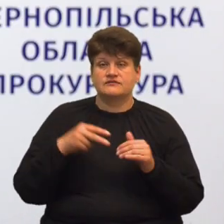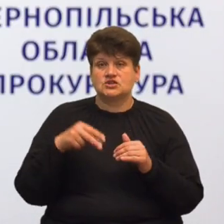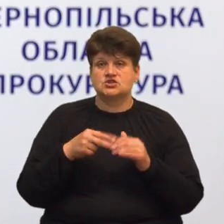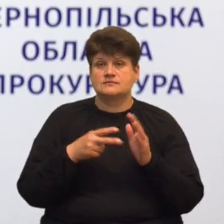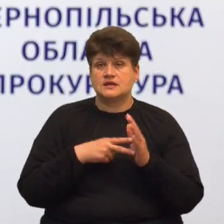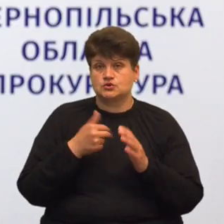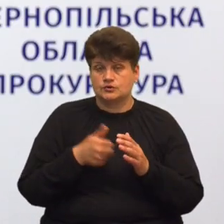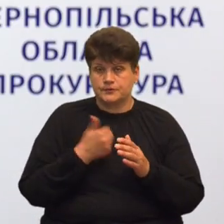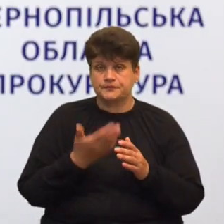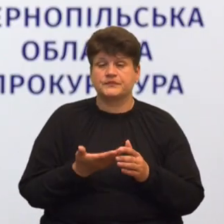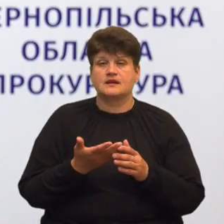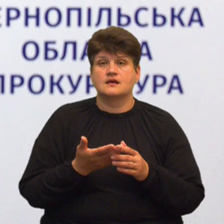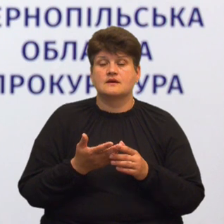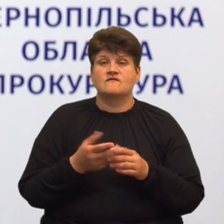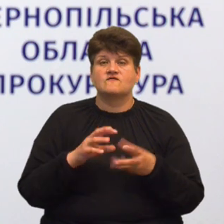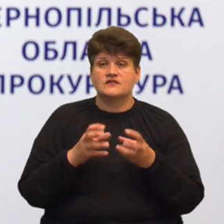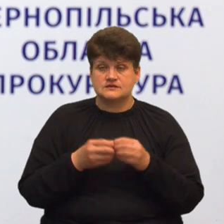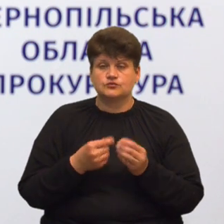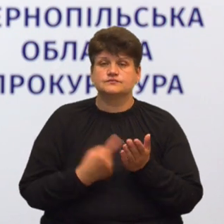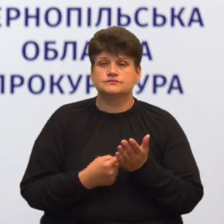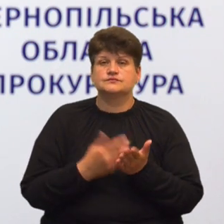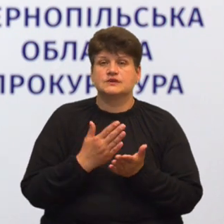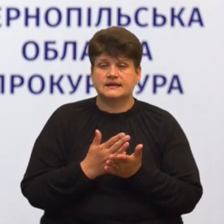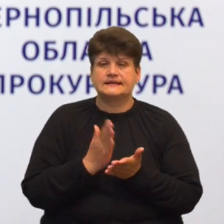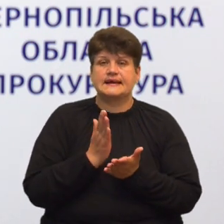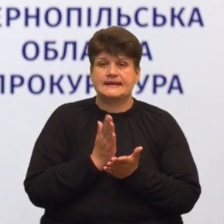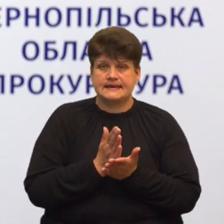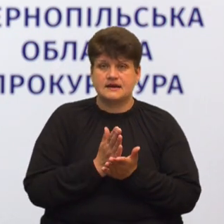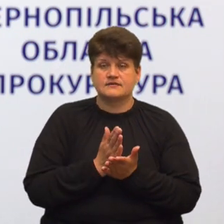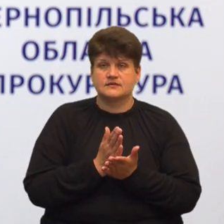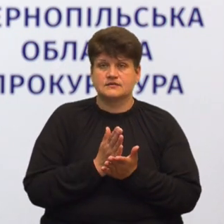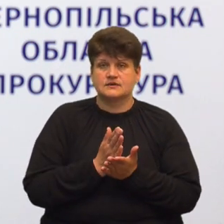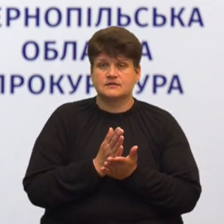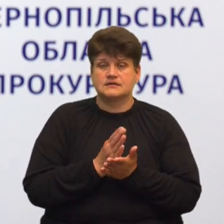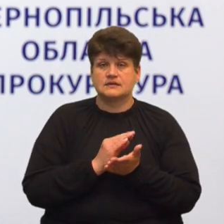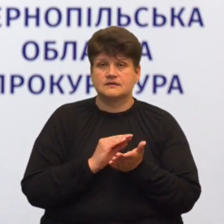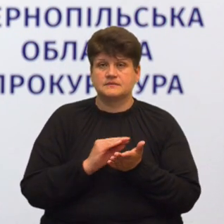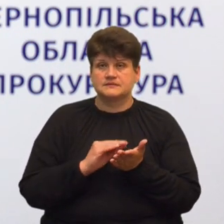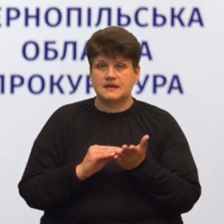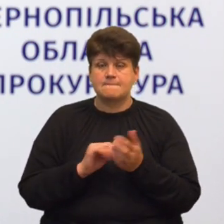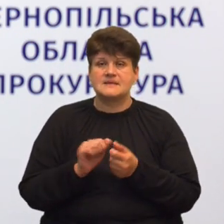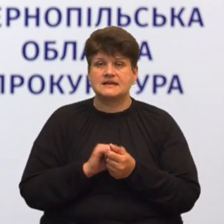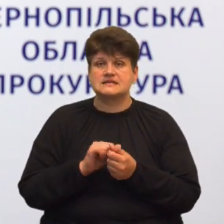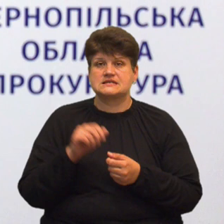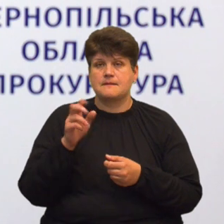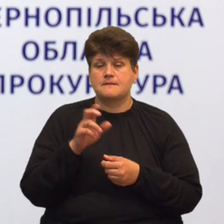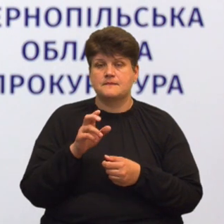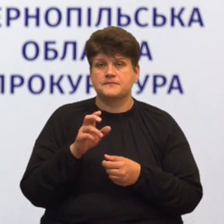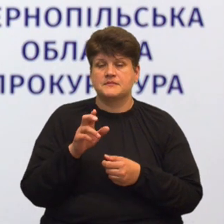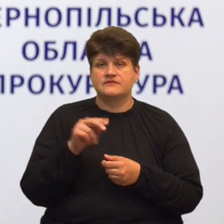судової лінвістичної експертизи підтверджено наявність в опублікованих ним матеріалах за березень 2022